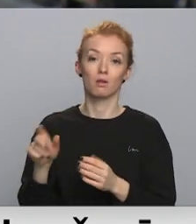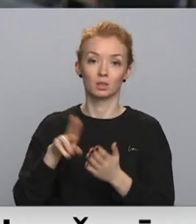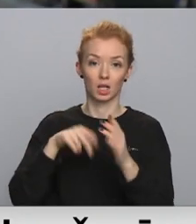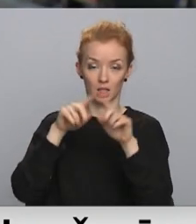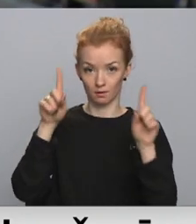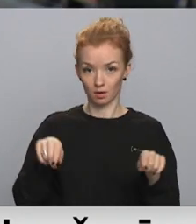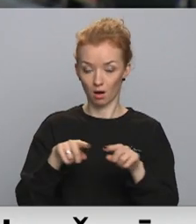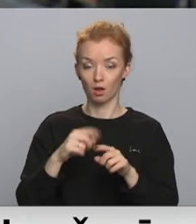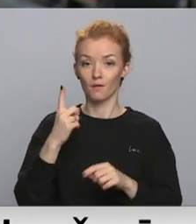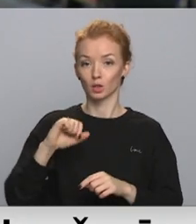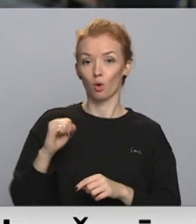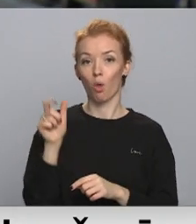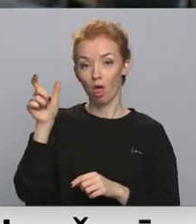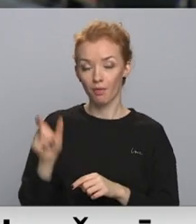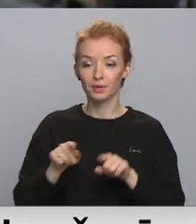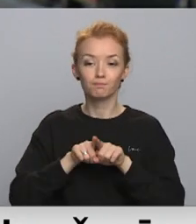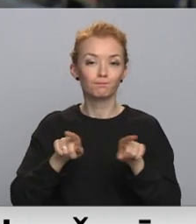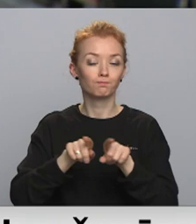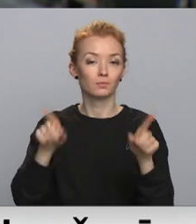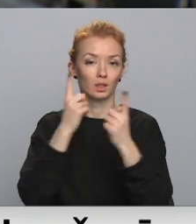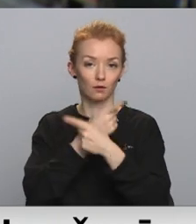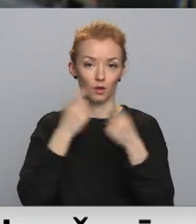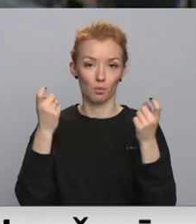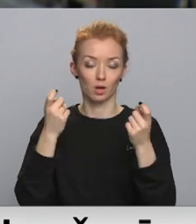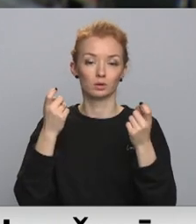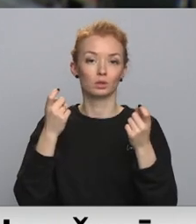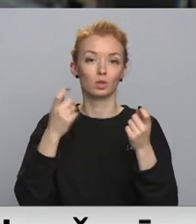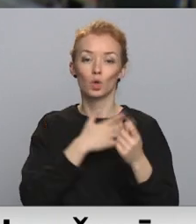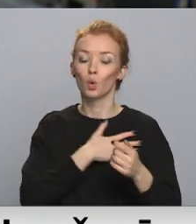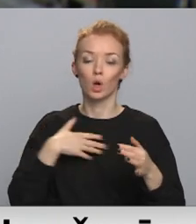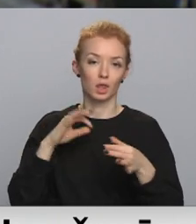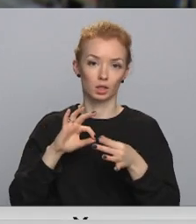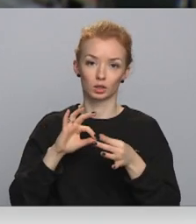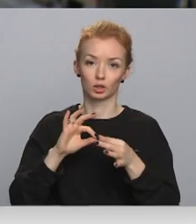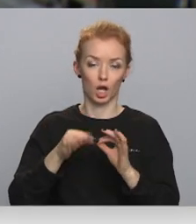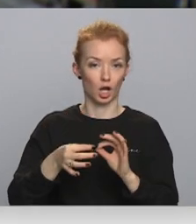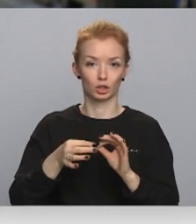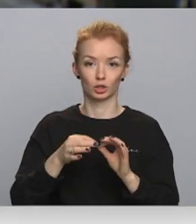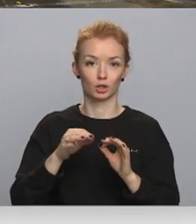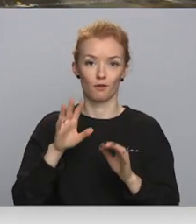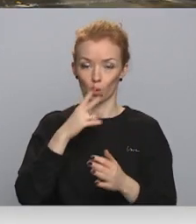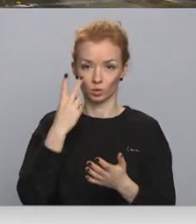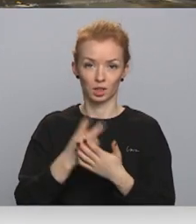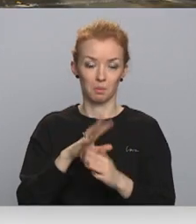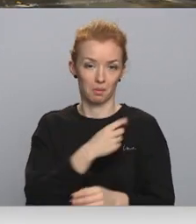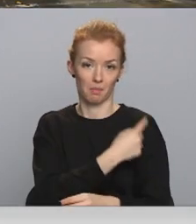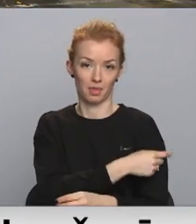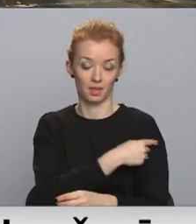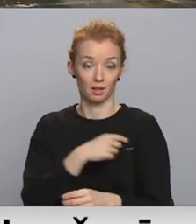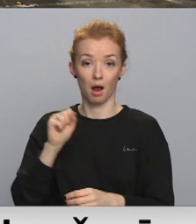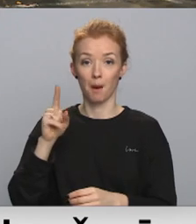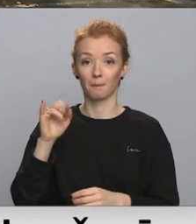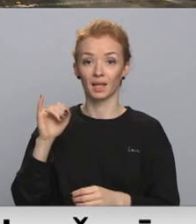Mums kolēģis ir izplatījis tādu informāciju, kur ļoti sarežģīti ir, bet vispār uzskatīt par medicīnisku. Apinis uzsver